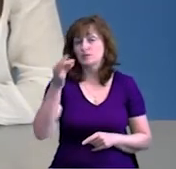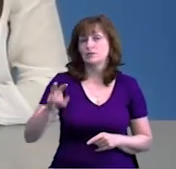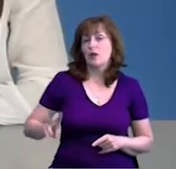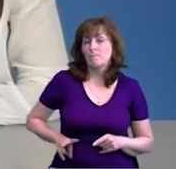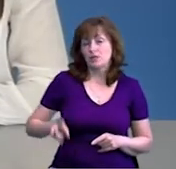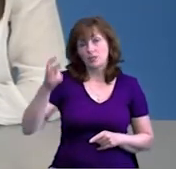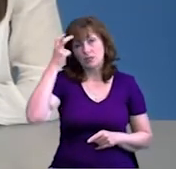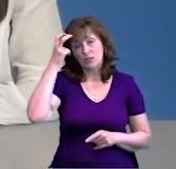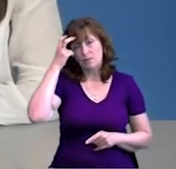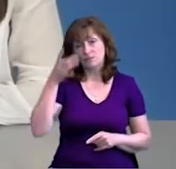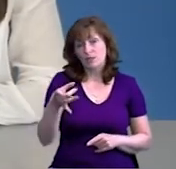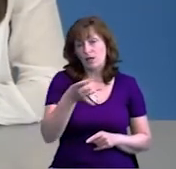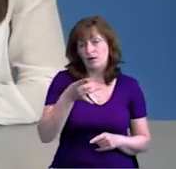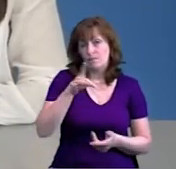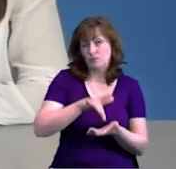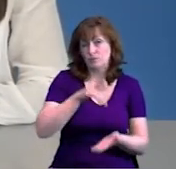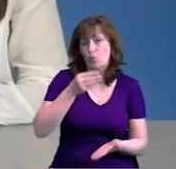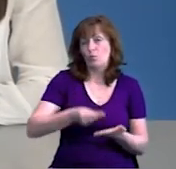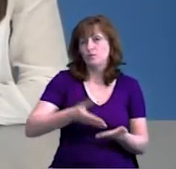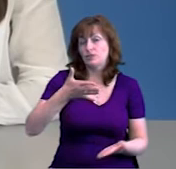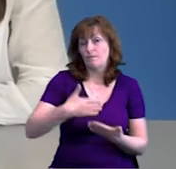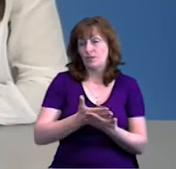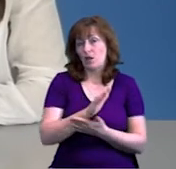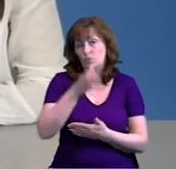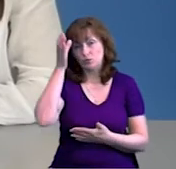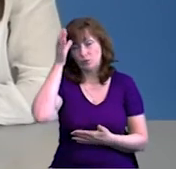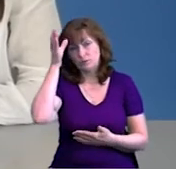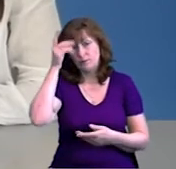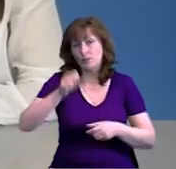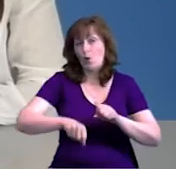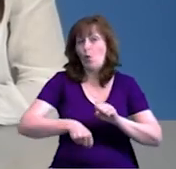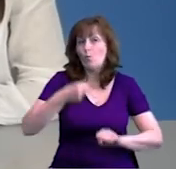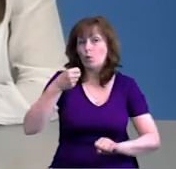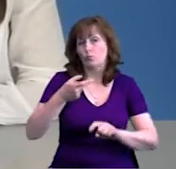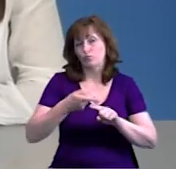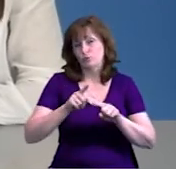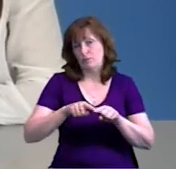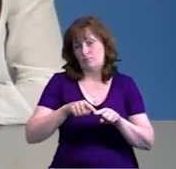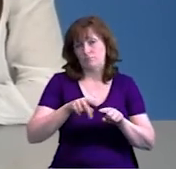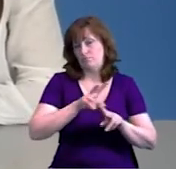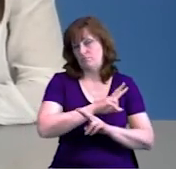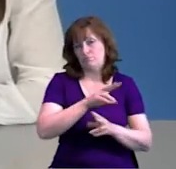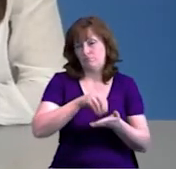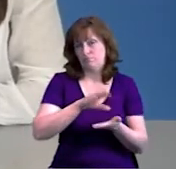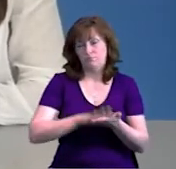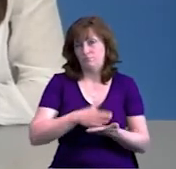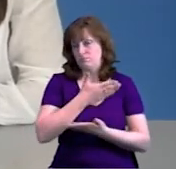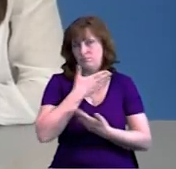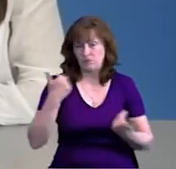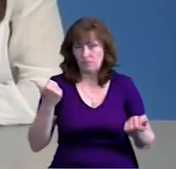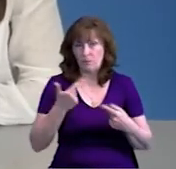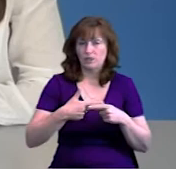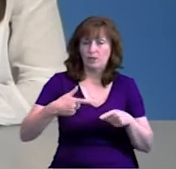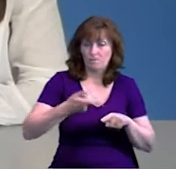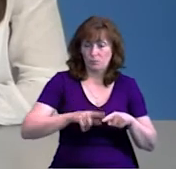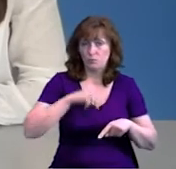регіонального центру оцінювання якості освіти Світлана Сакаєва, порушень на пунктах тестування сьогодні не зареєстрували. Цьогоріч